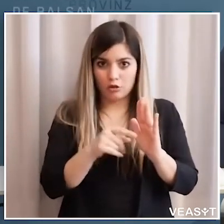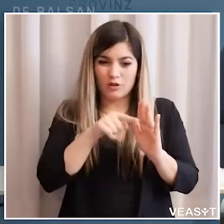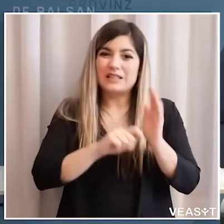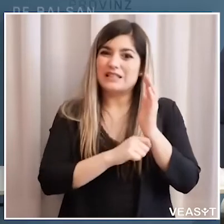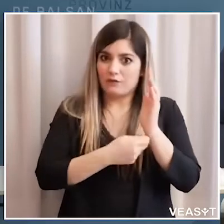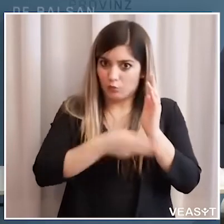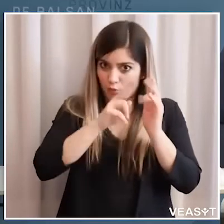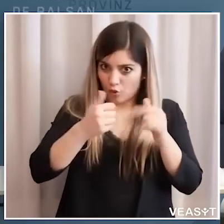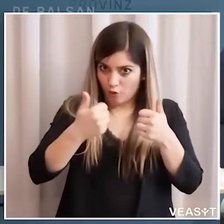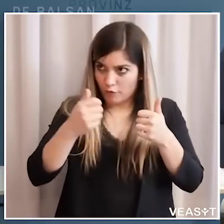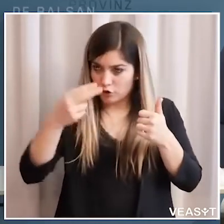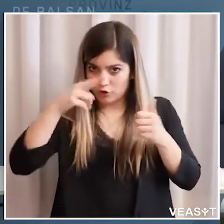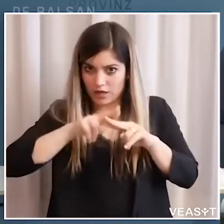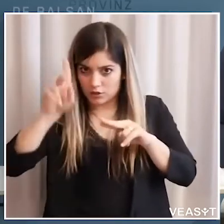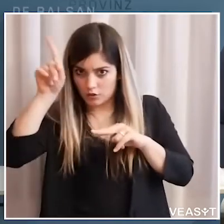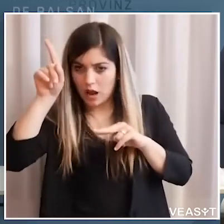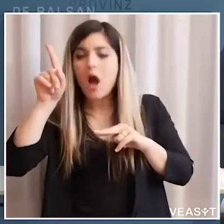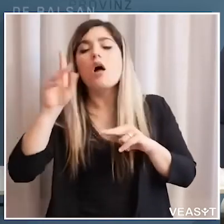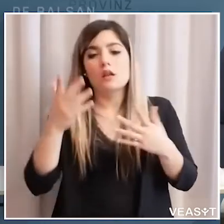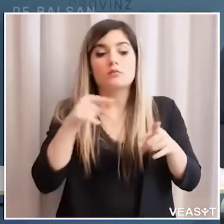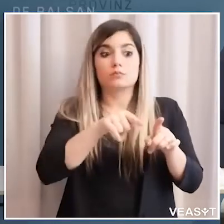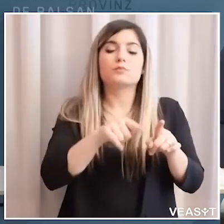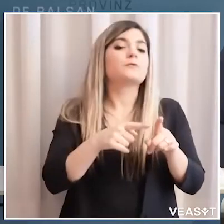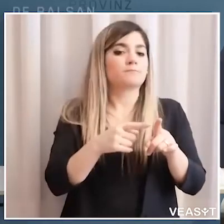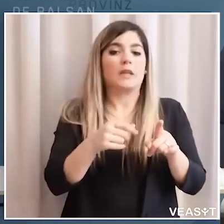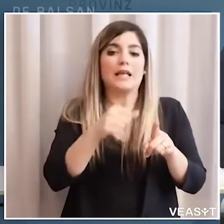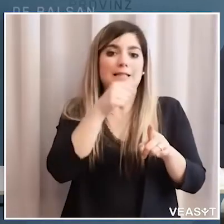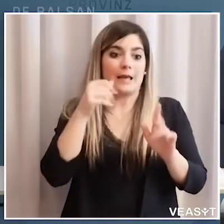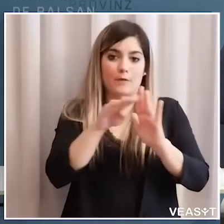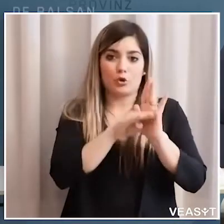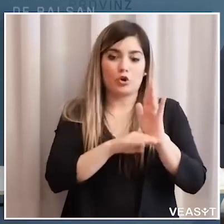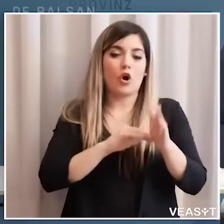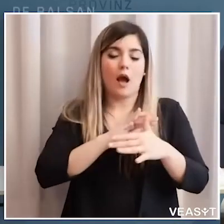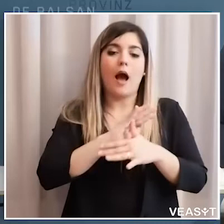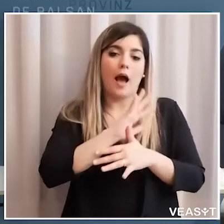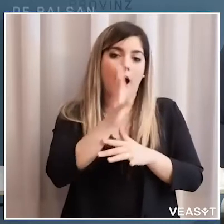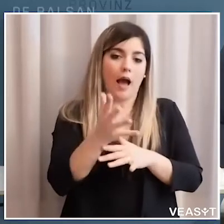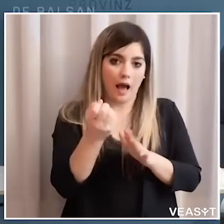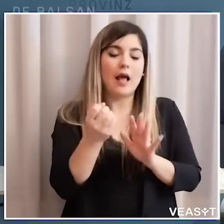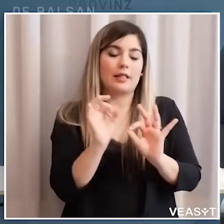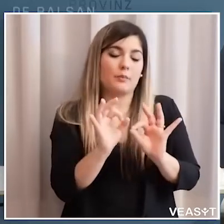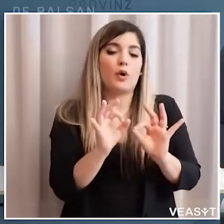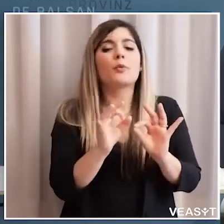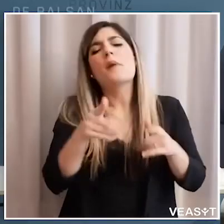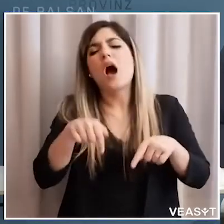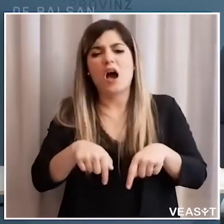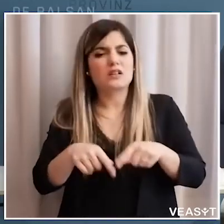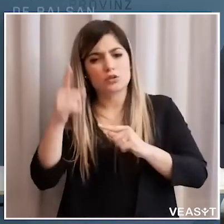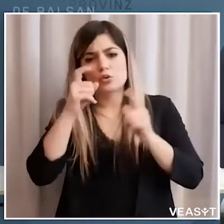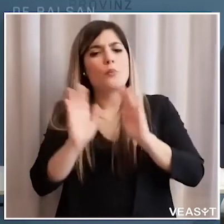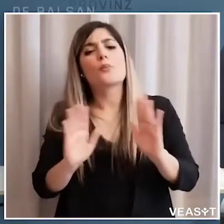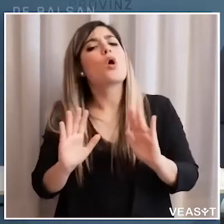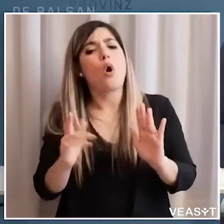comunque questi ci saranno fra pochi giorni e perciò però comunque non c'è adesso modo di doversi